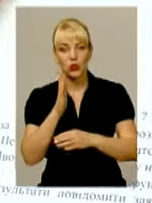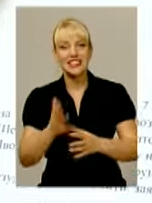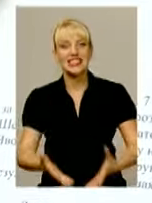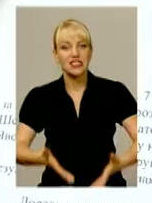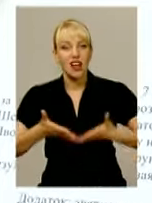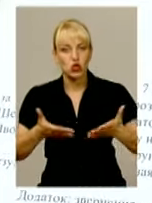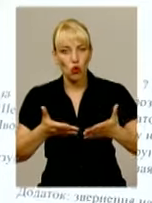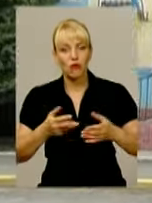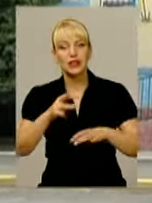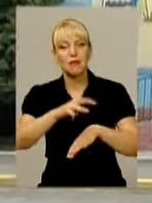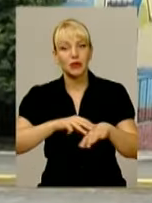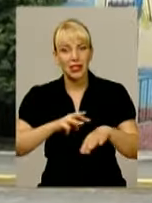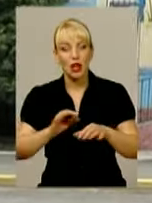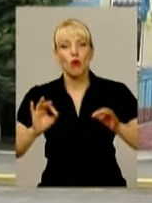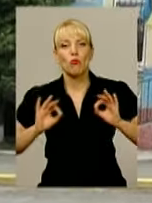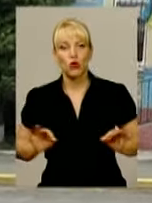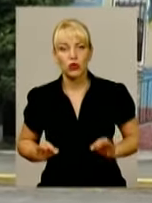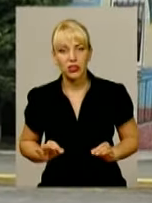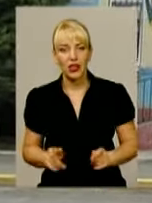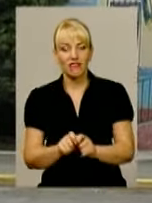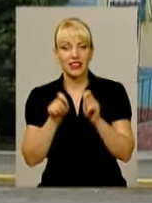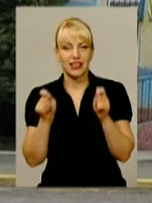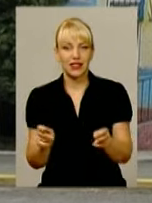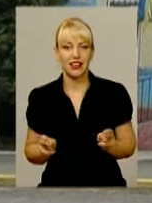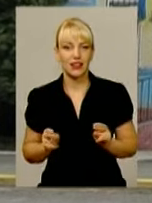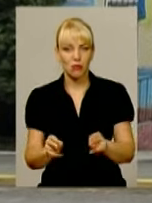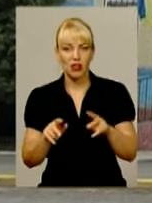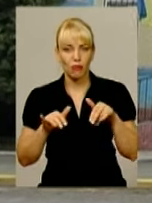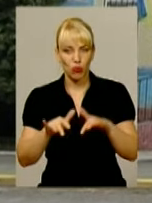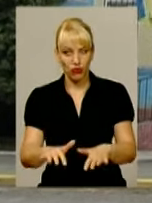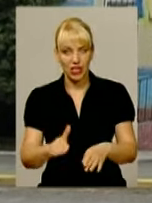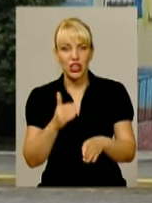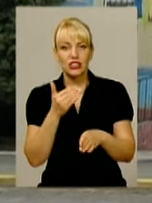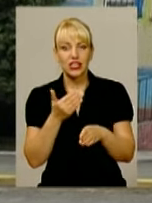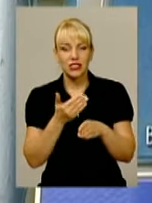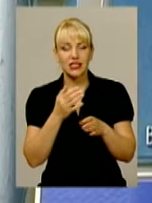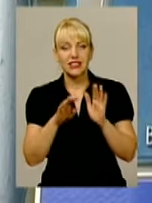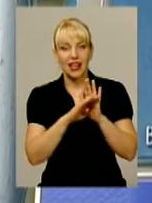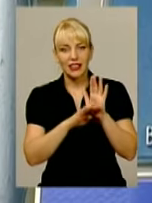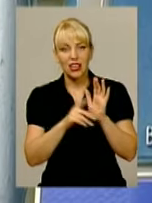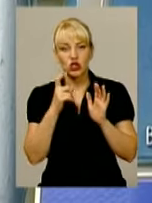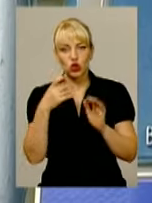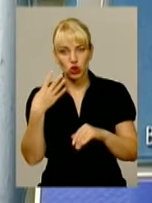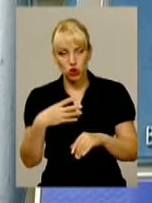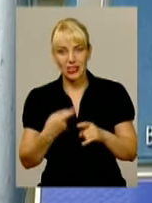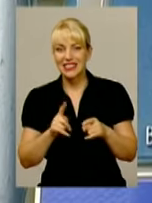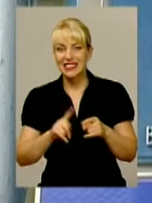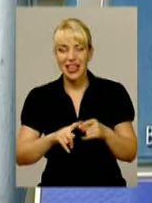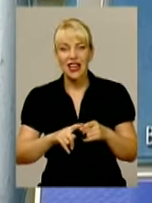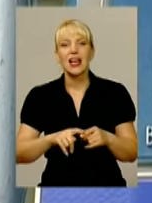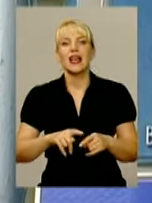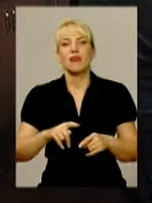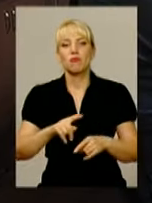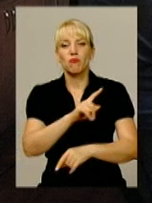Прокуратура району за цим фактом відкрила кримінальне провадження за статтею 140 частиною 2. Це неналежне виконання медичними працівниками